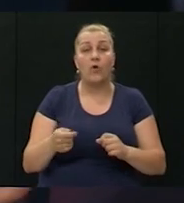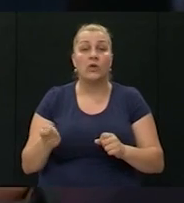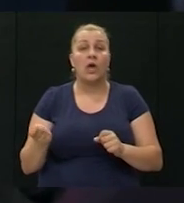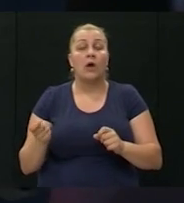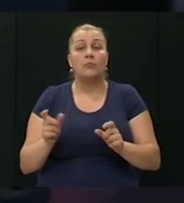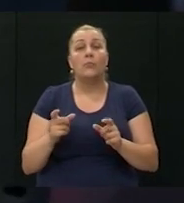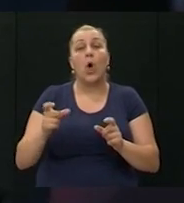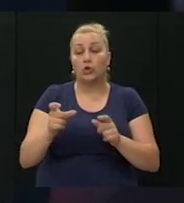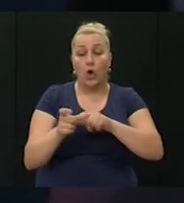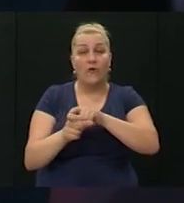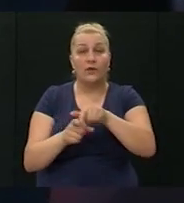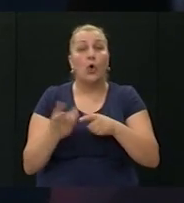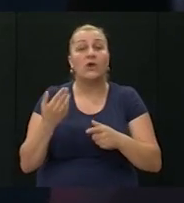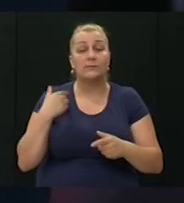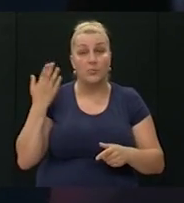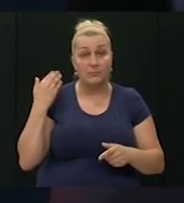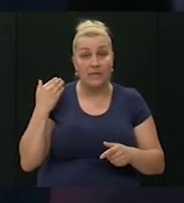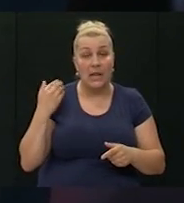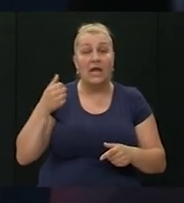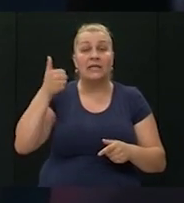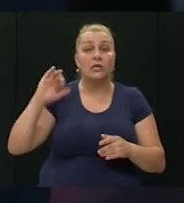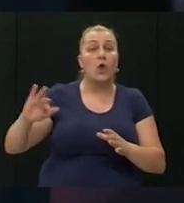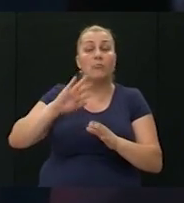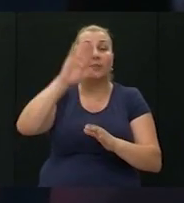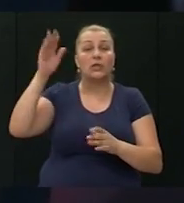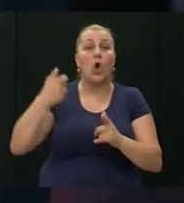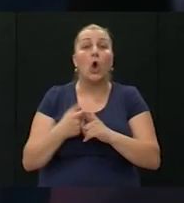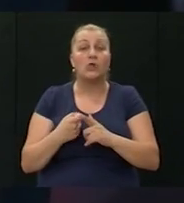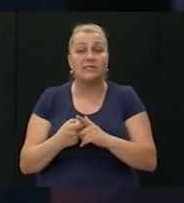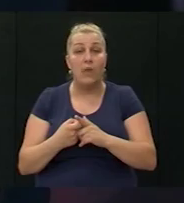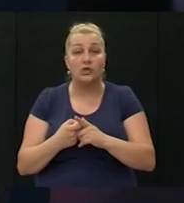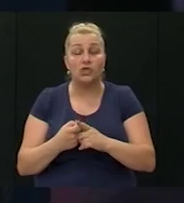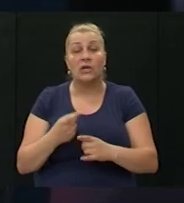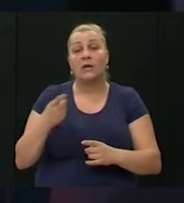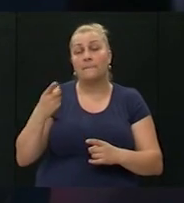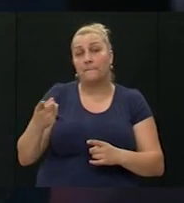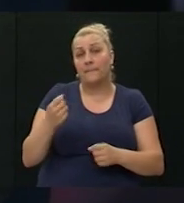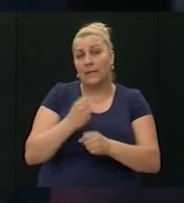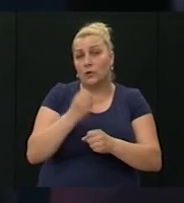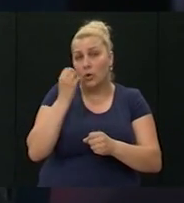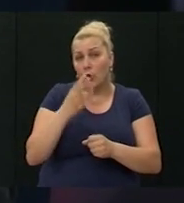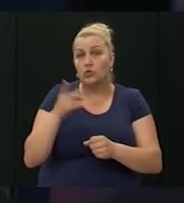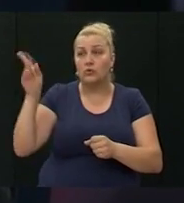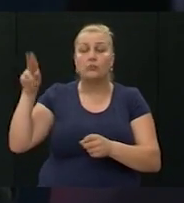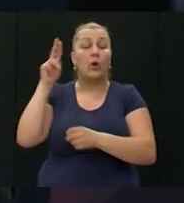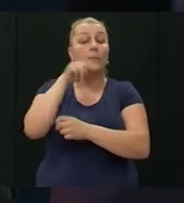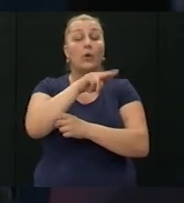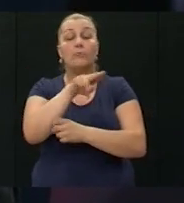potkovi u kojoj smo bili, jedino je jedno brdo Kosmač kompromitiralo cijelu obranu jer su od Ozgova oni mogli promatrati. I da